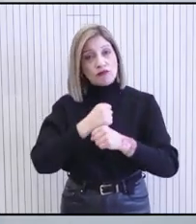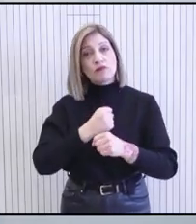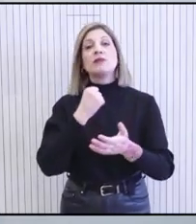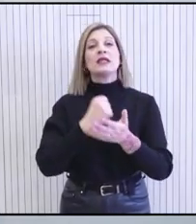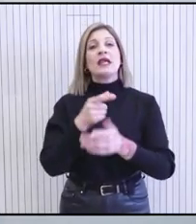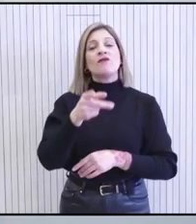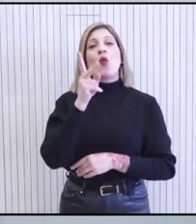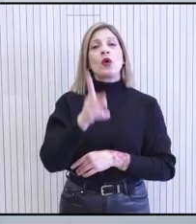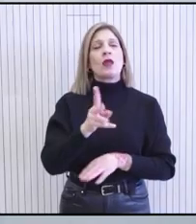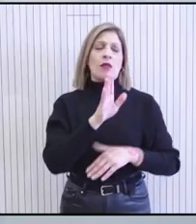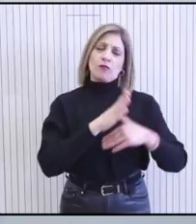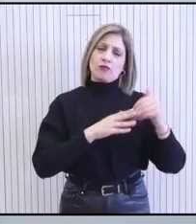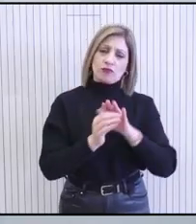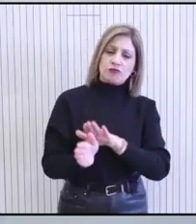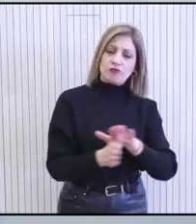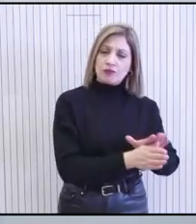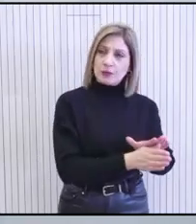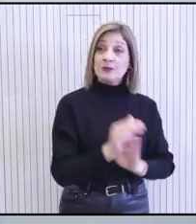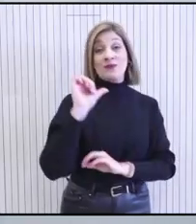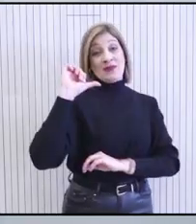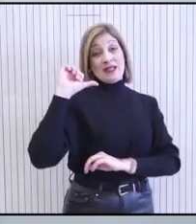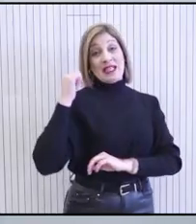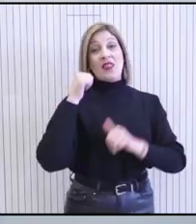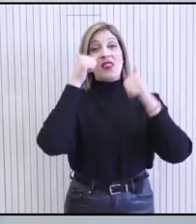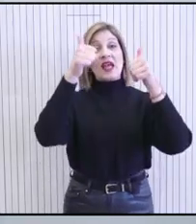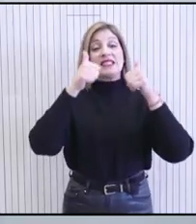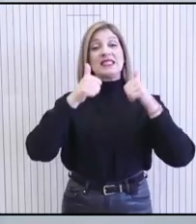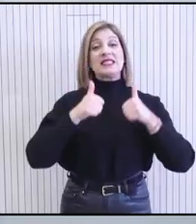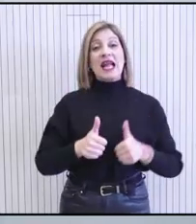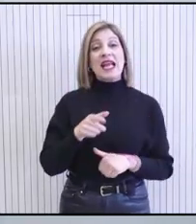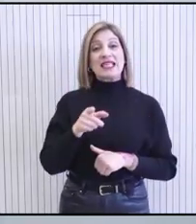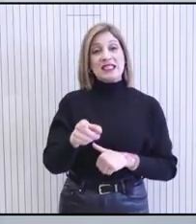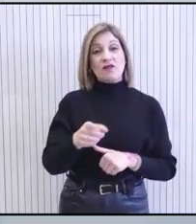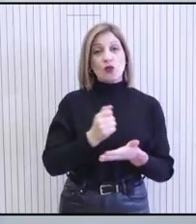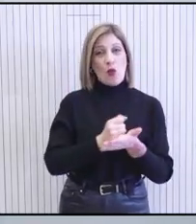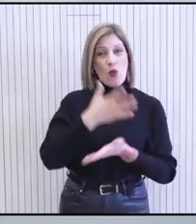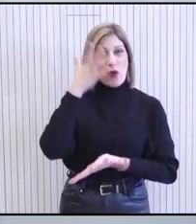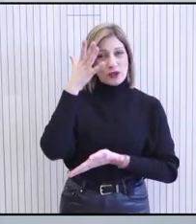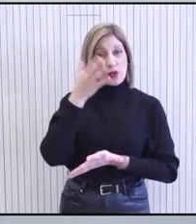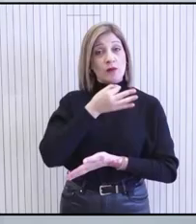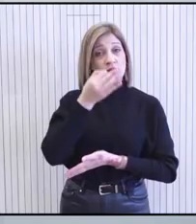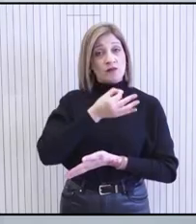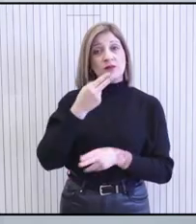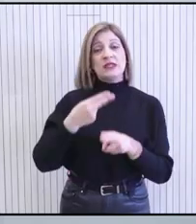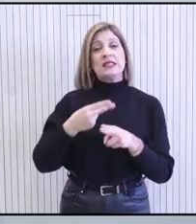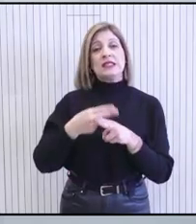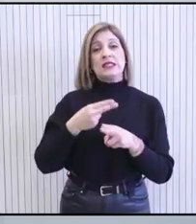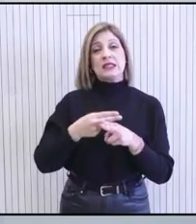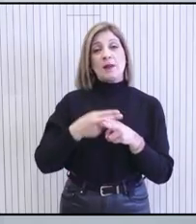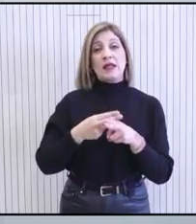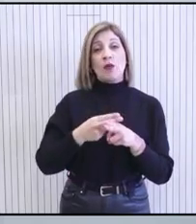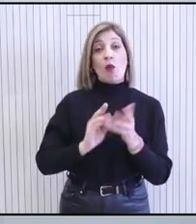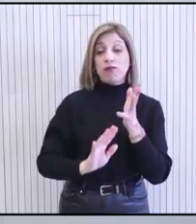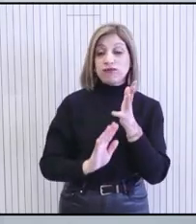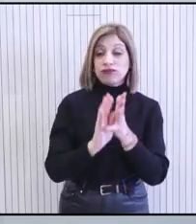εξωτερική κίνδυνη παραμένω. Η χθεσινή ανακοίνωση του οίκου Fitch Ratings σε συνάρτηση με την εξαιρετική σημασία διπλή